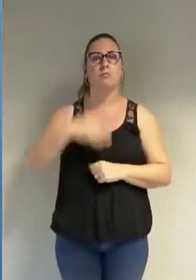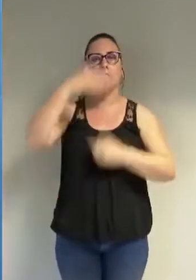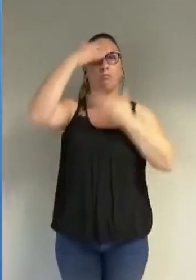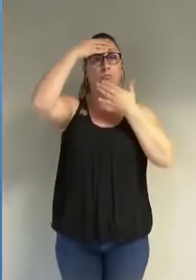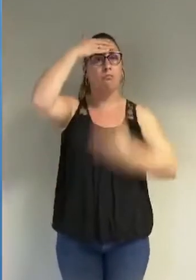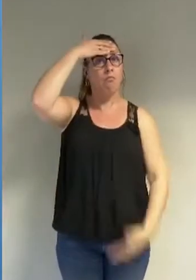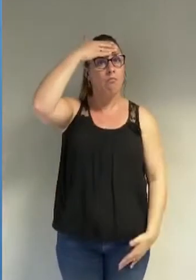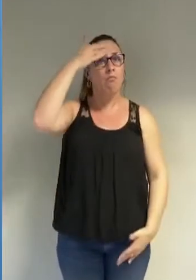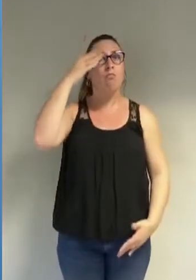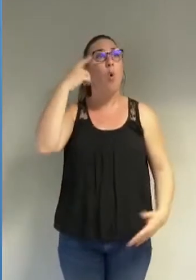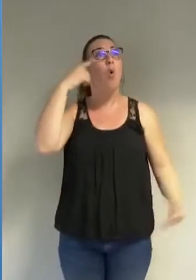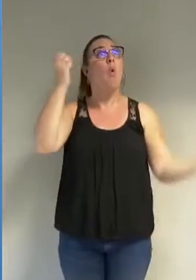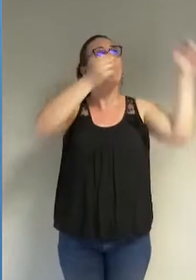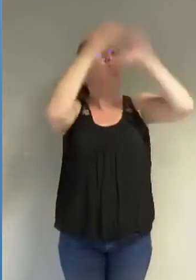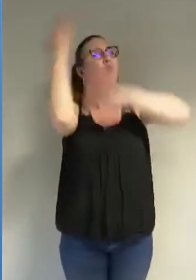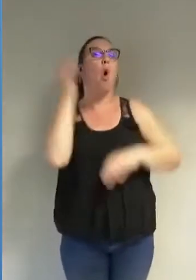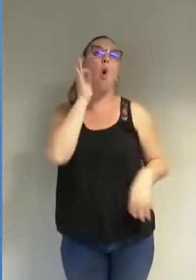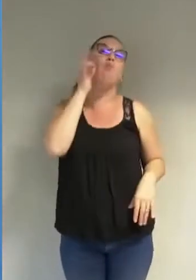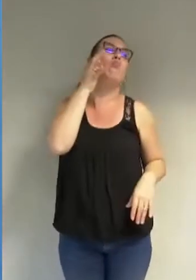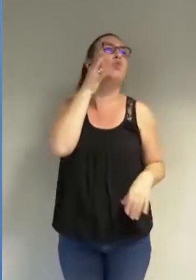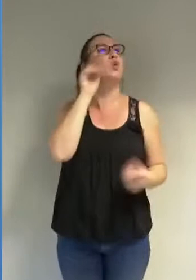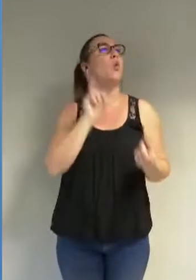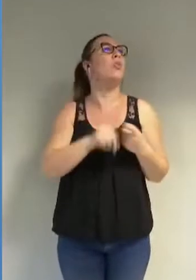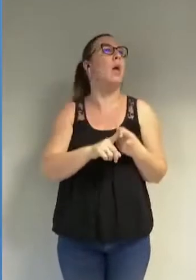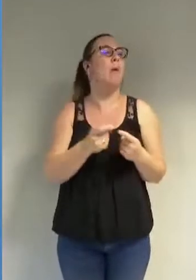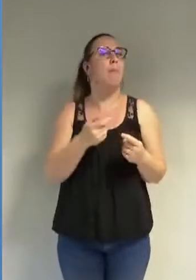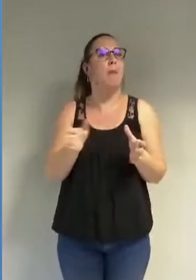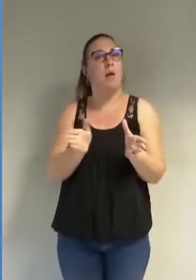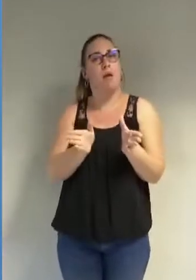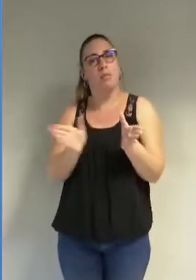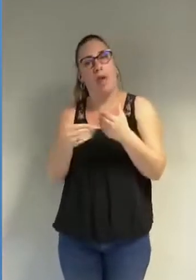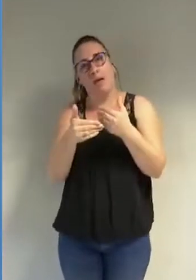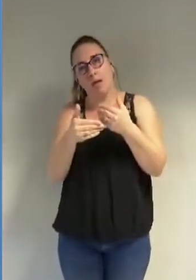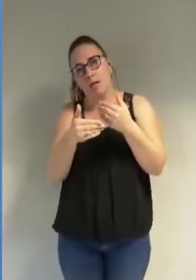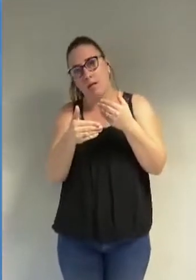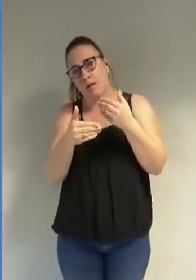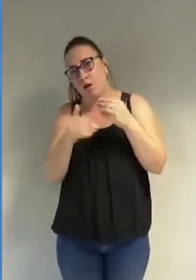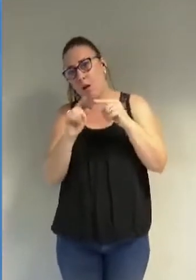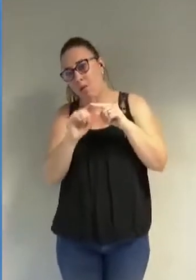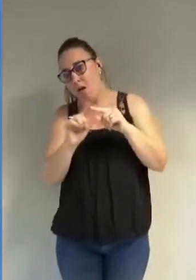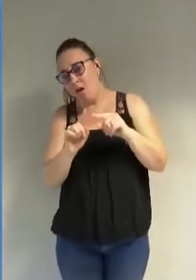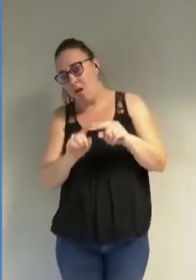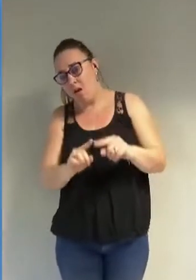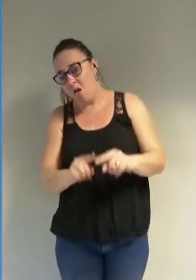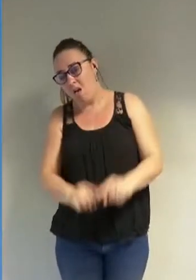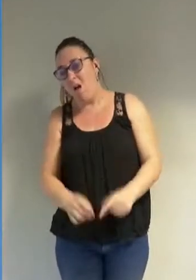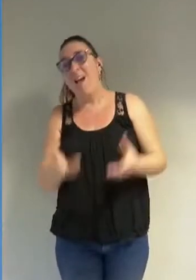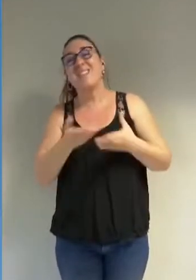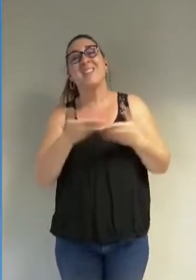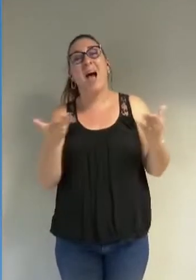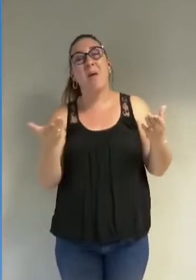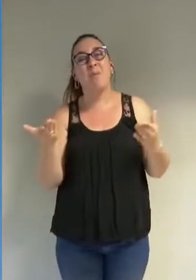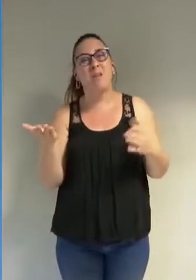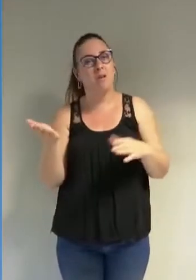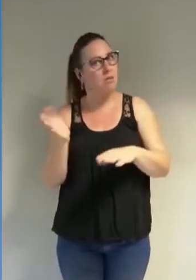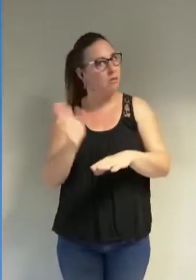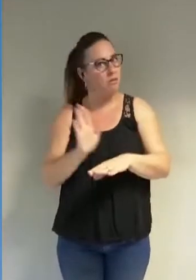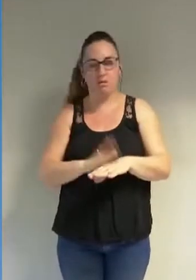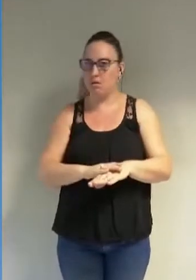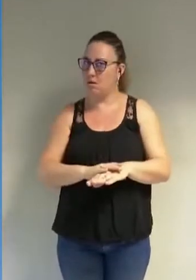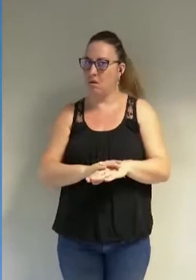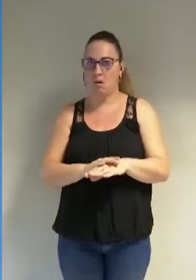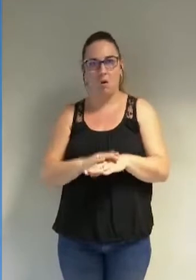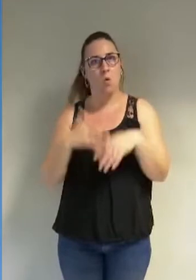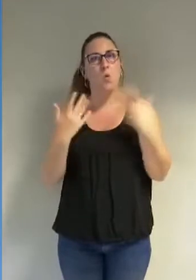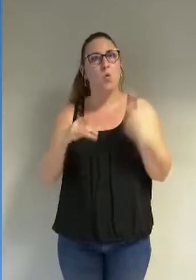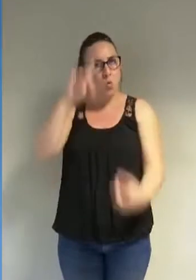sembler anodin mais sous le vernis de son apparence de simplicité se cachent